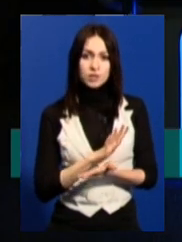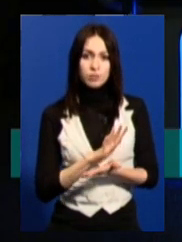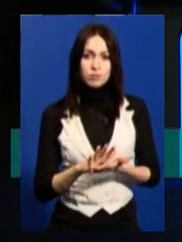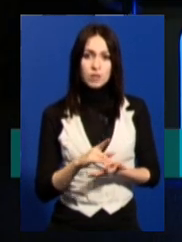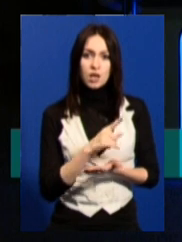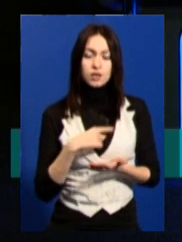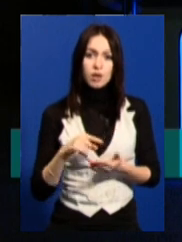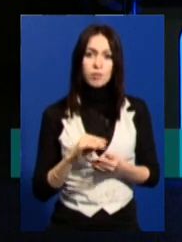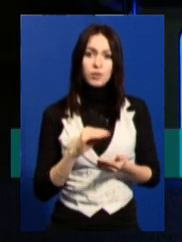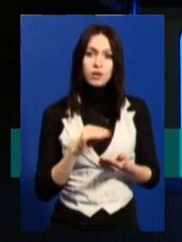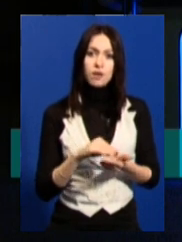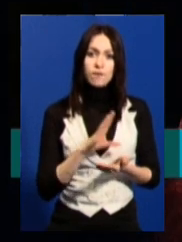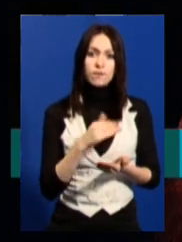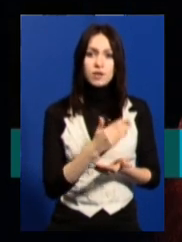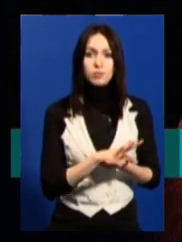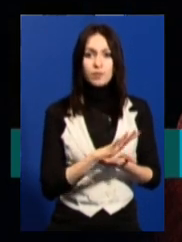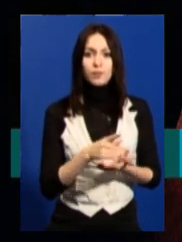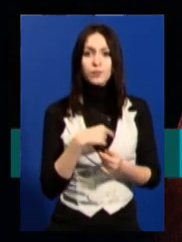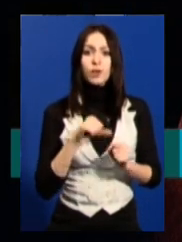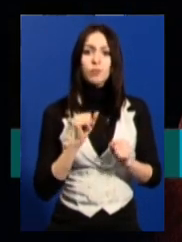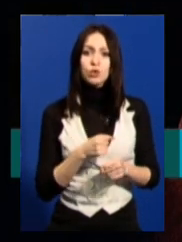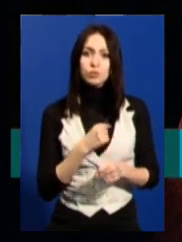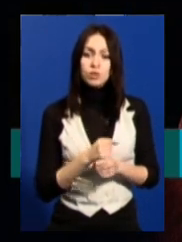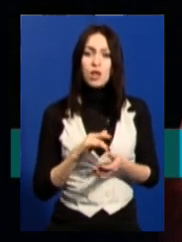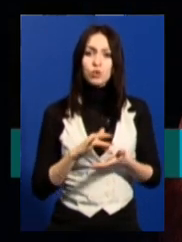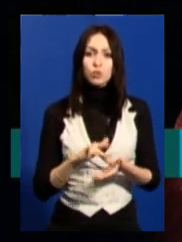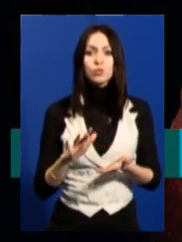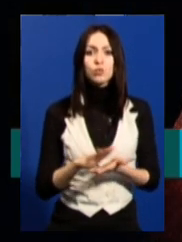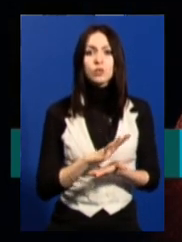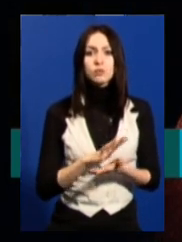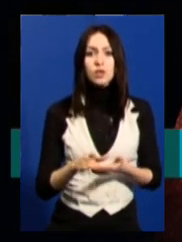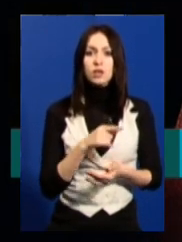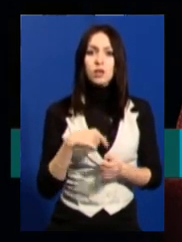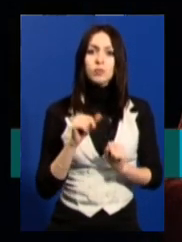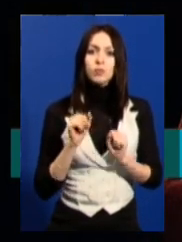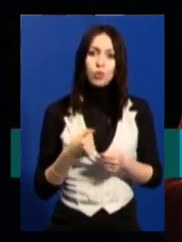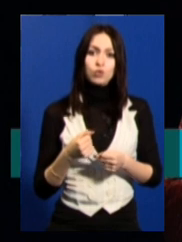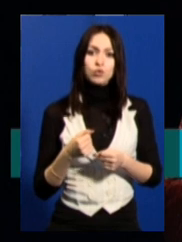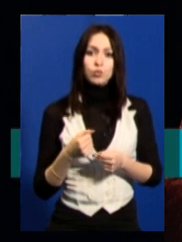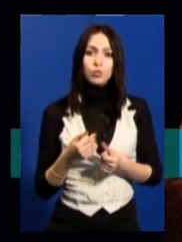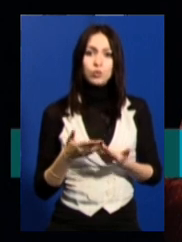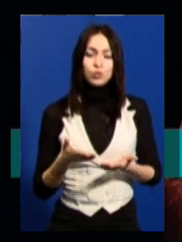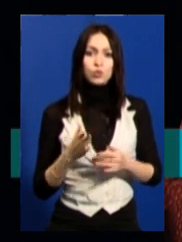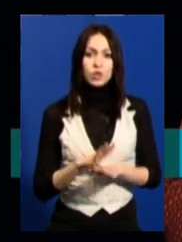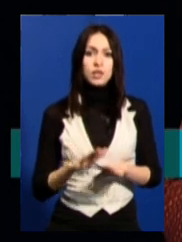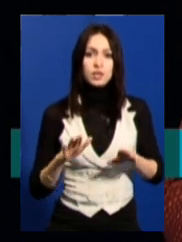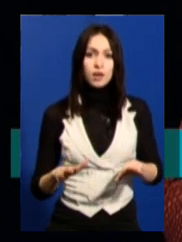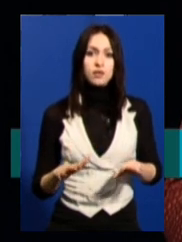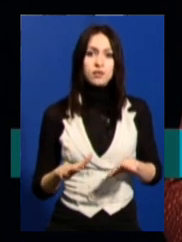ми поселимо вас безкоштовно, ми можемо зробити екскурсію безкоштовно, ми можемо дітей